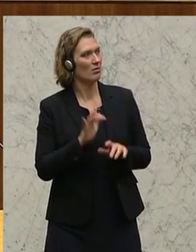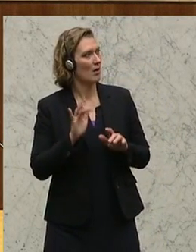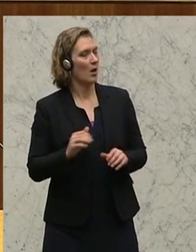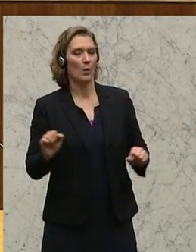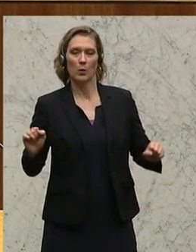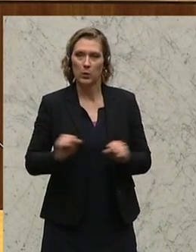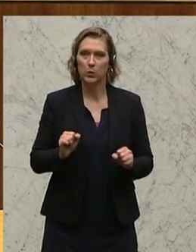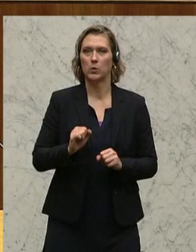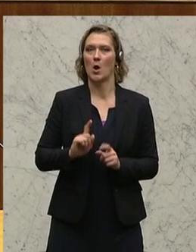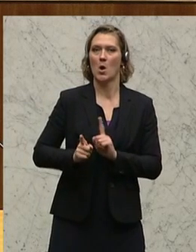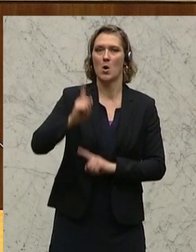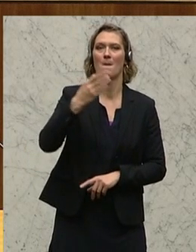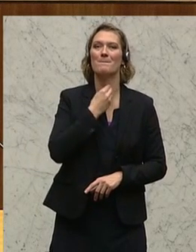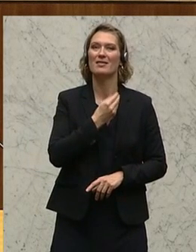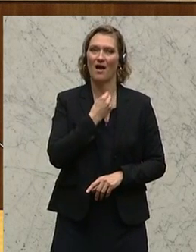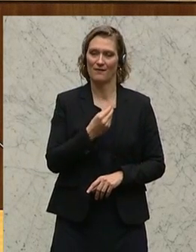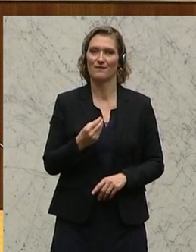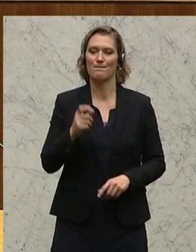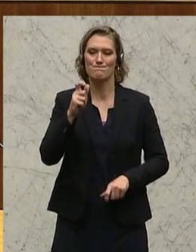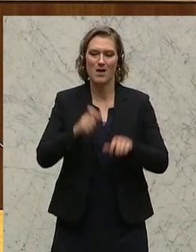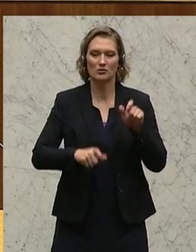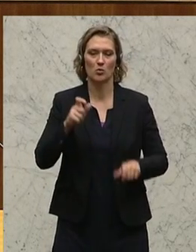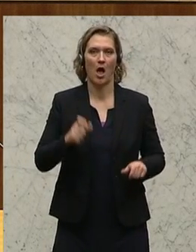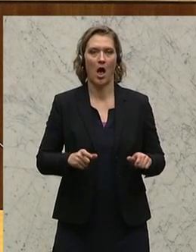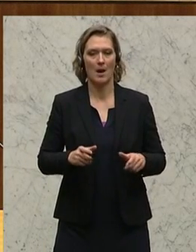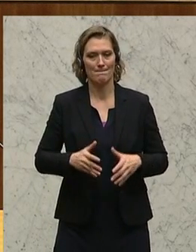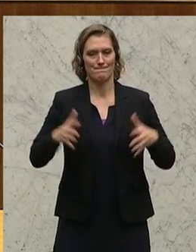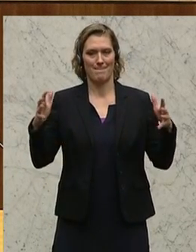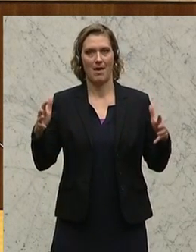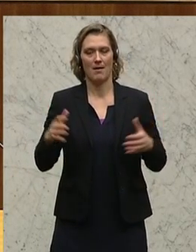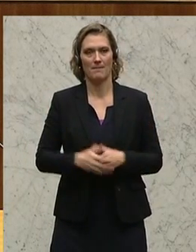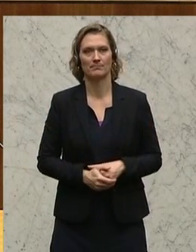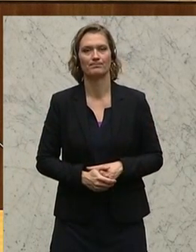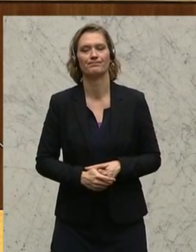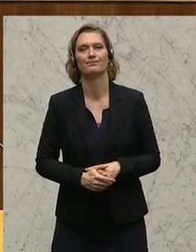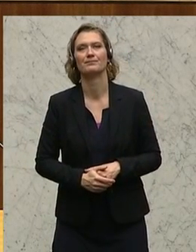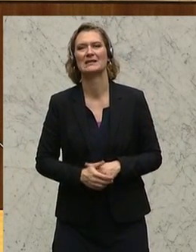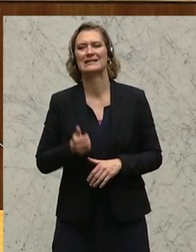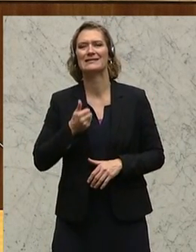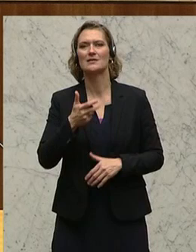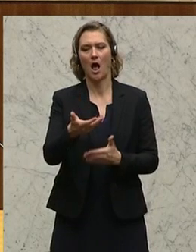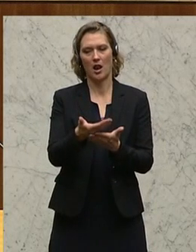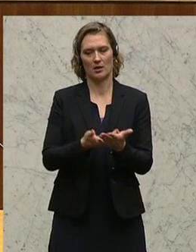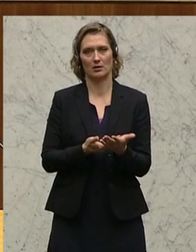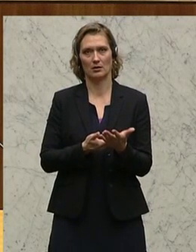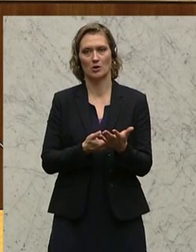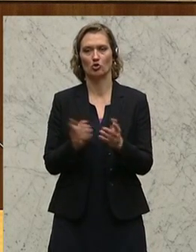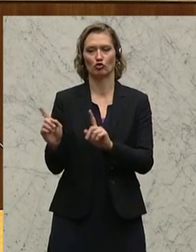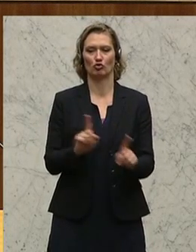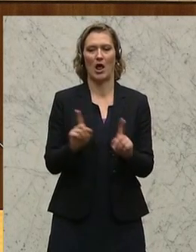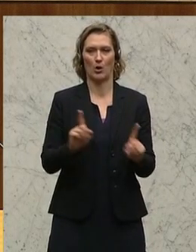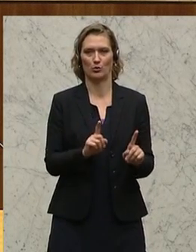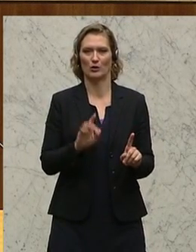erheblichen Bedarf, was den personellen Aufwuchs betrifft. Und wenn wir uns die Zahlen anschauen, die Stellungszahlen,